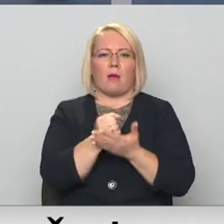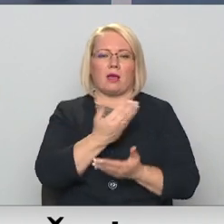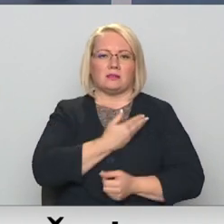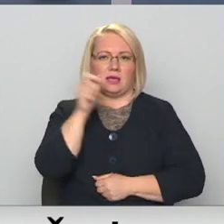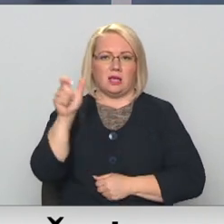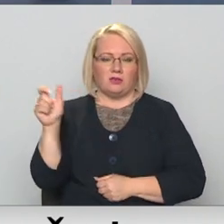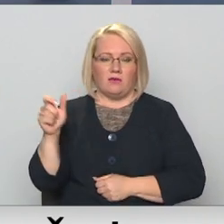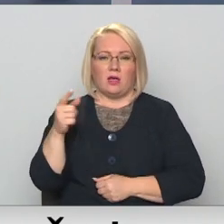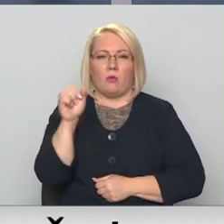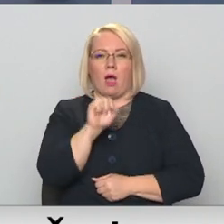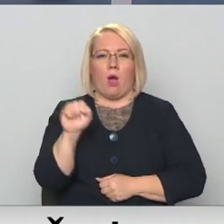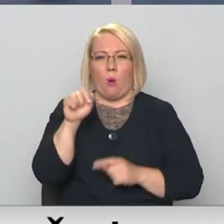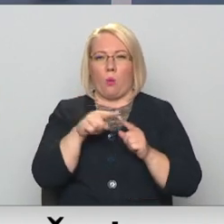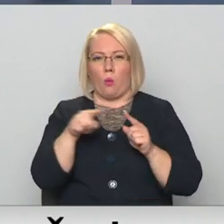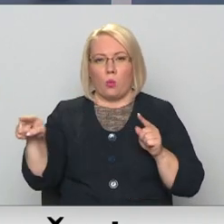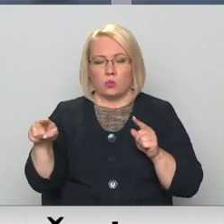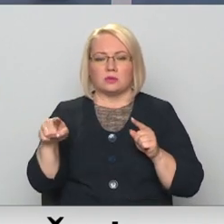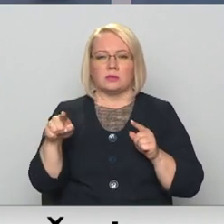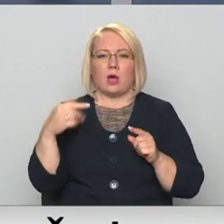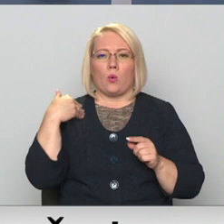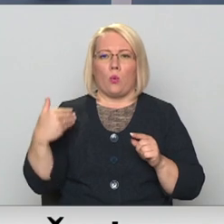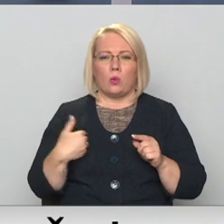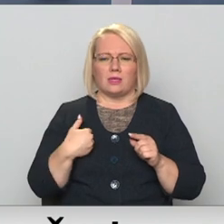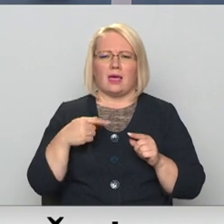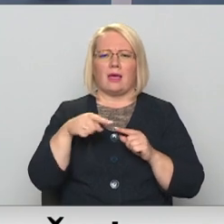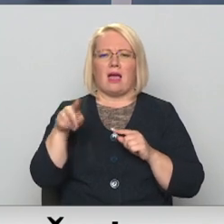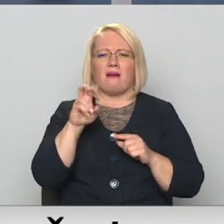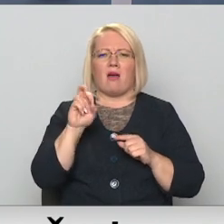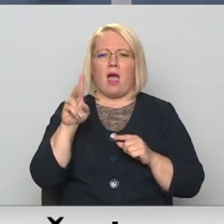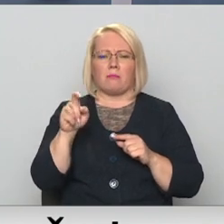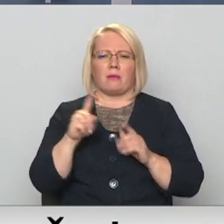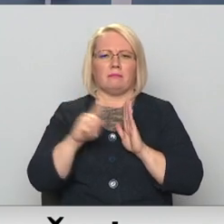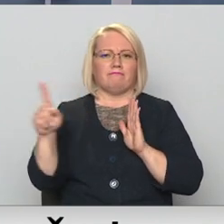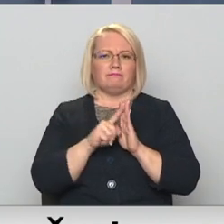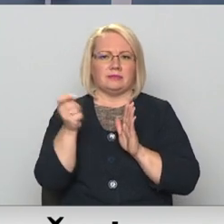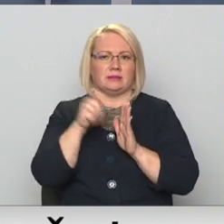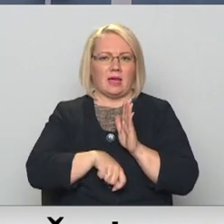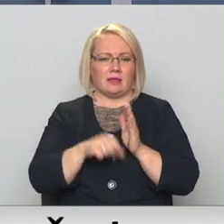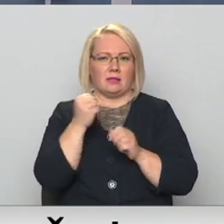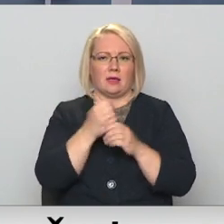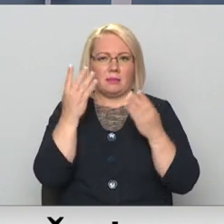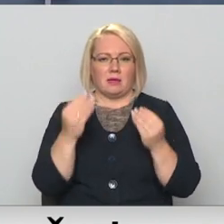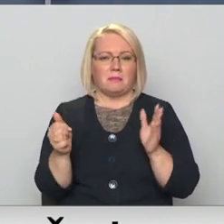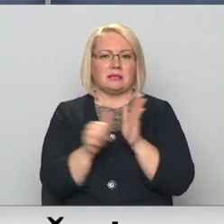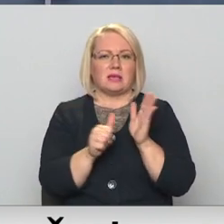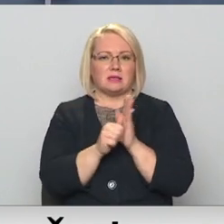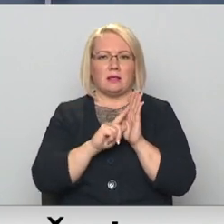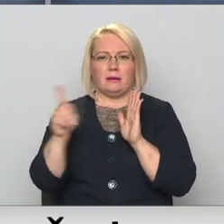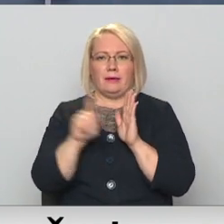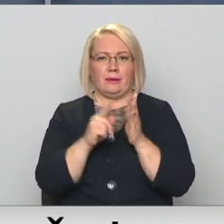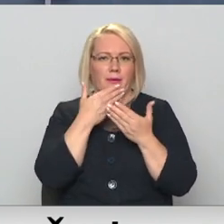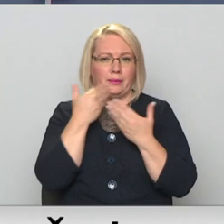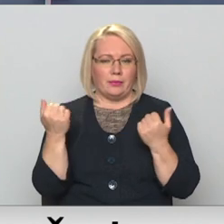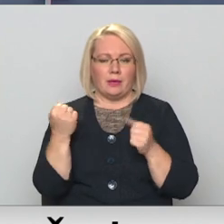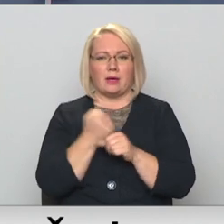augusta maršrutā kuldīga basi vārpa slēgti vairāki reizi darba dienās, bet sestdienās atcelti pavisam. Gan ar